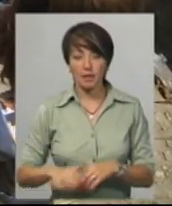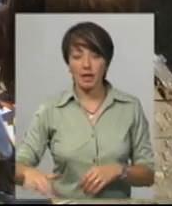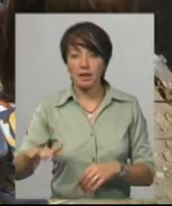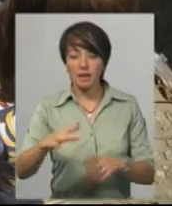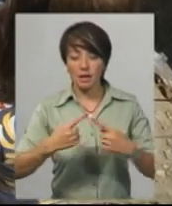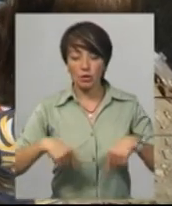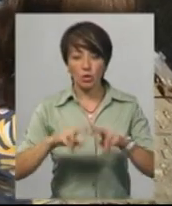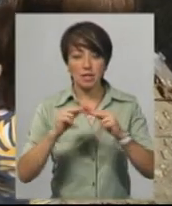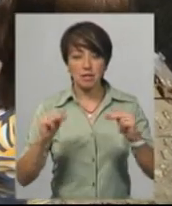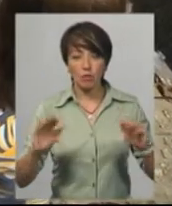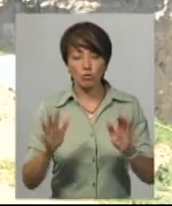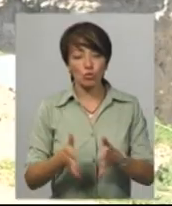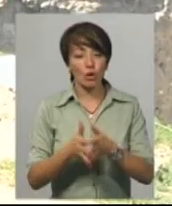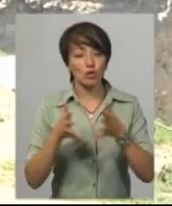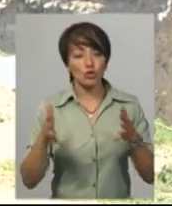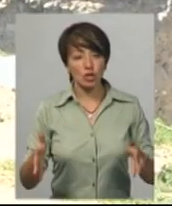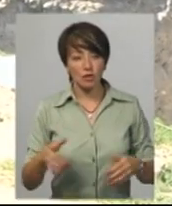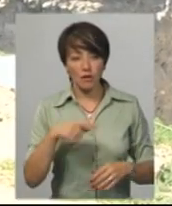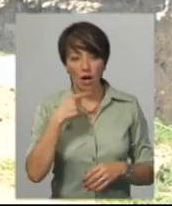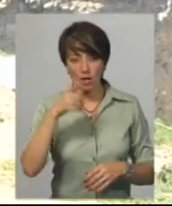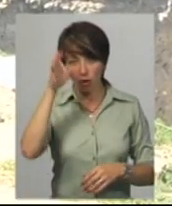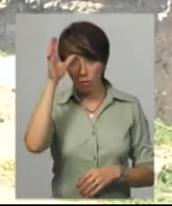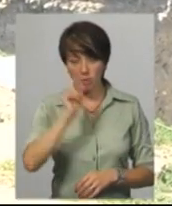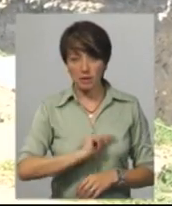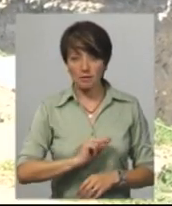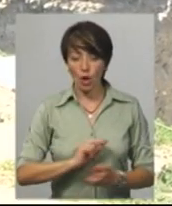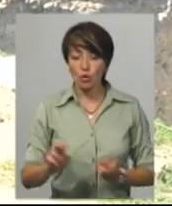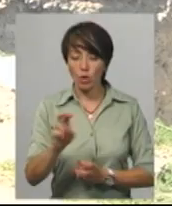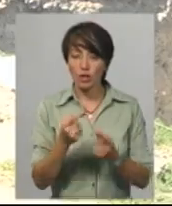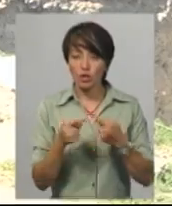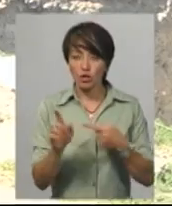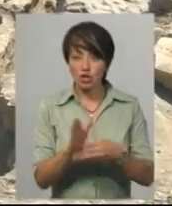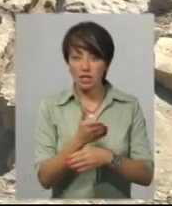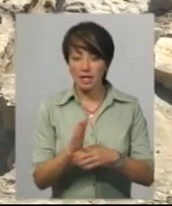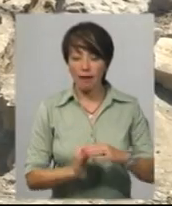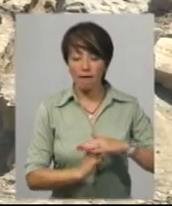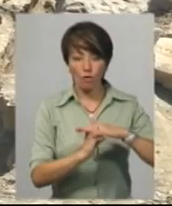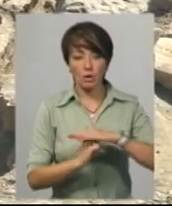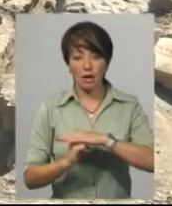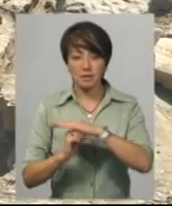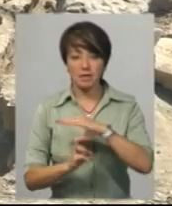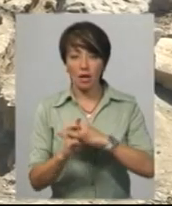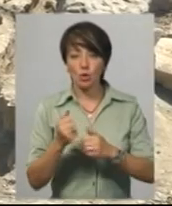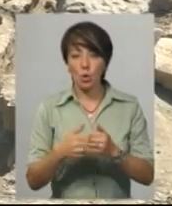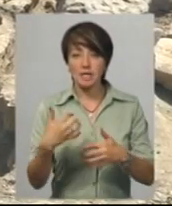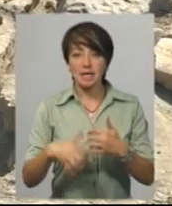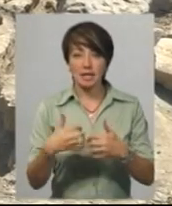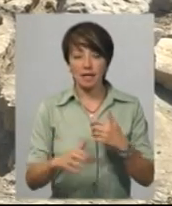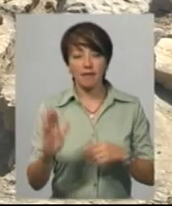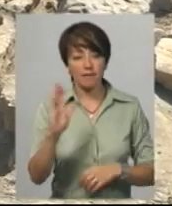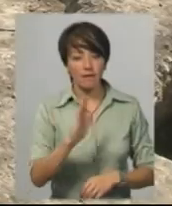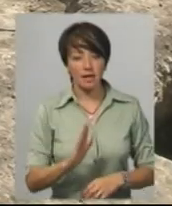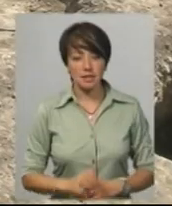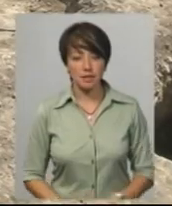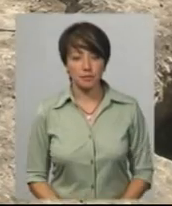замку під розкопки будуть розширювати, каже Лариса Виногродська. Шукатимуть інші частини фундаментів церкви до середини вересня. Анастасія